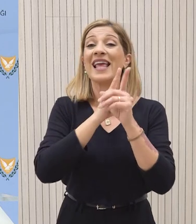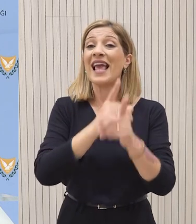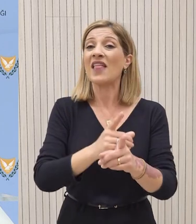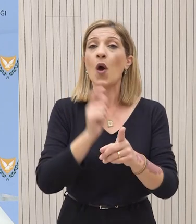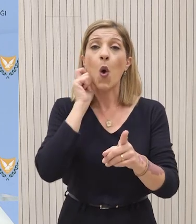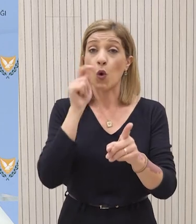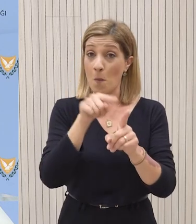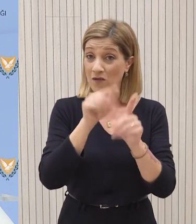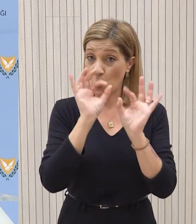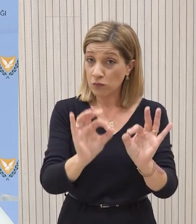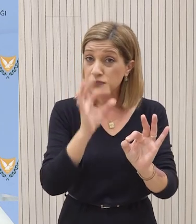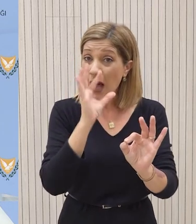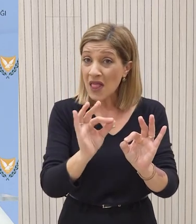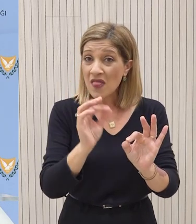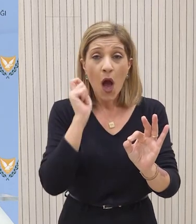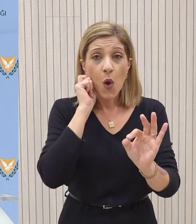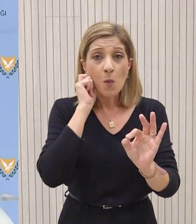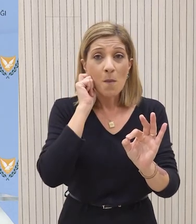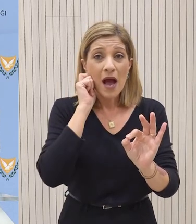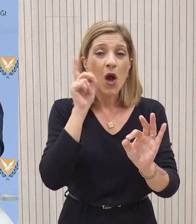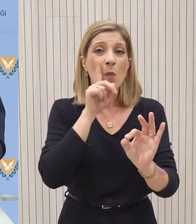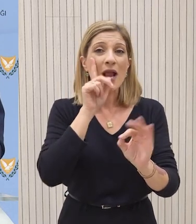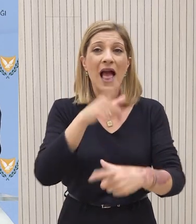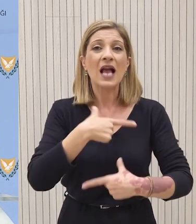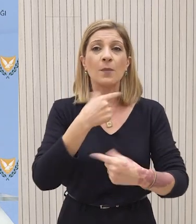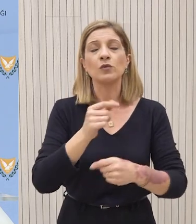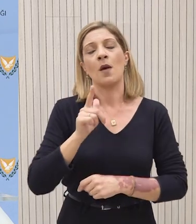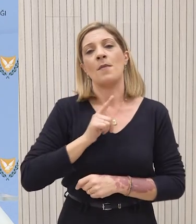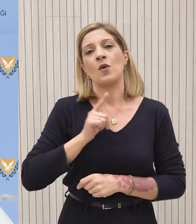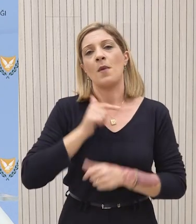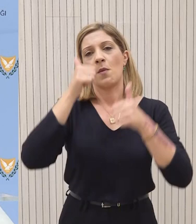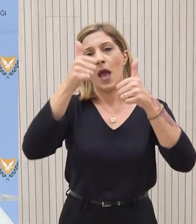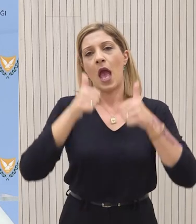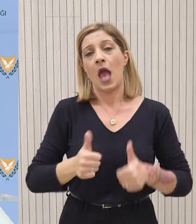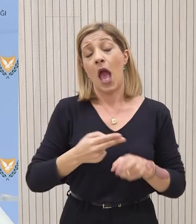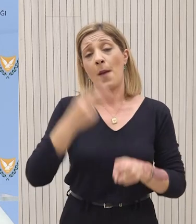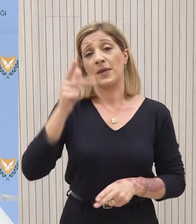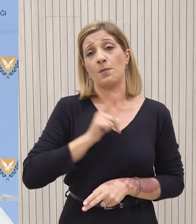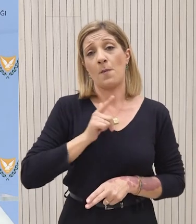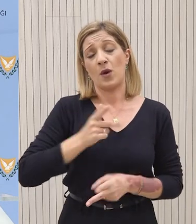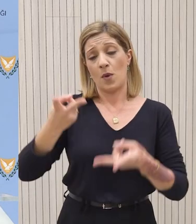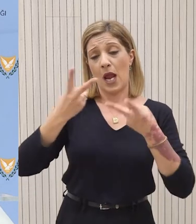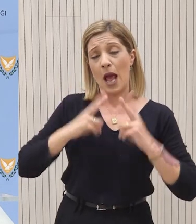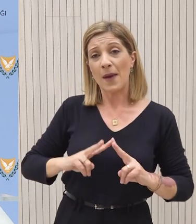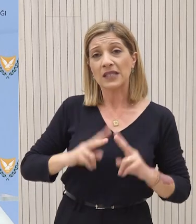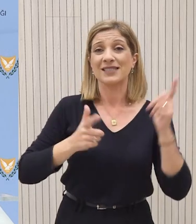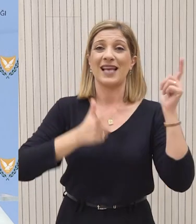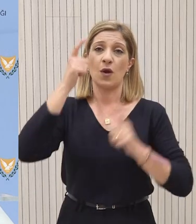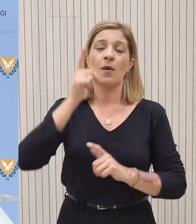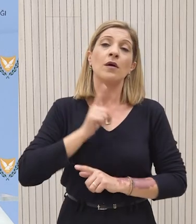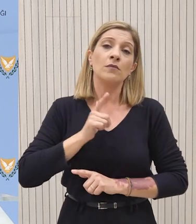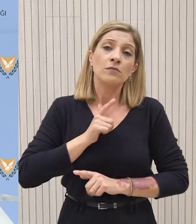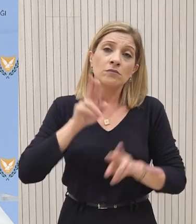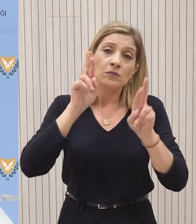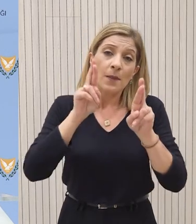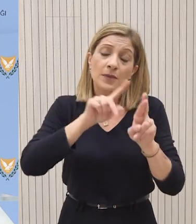Δεν μπορούμε να επιβεβαιώσουμε κάτι. Αναμένουμε την επίσημη ανακοίνωση από πλευράς του Γενικού Γραμματεία. Επαναλαμβάνουμε ότι εμείς αναμένουμε θετική ανταπόκριση των συντομότερων